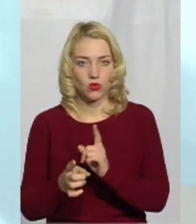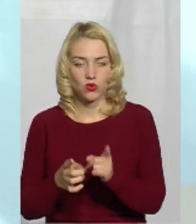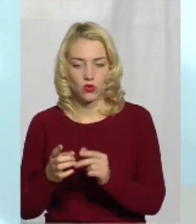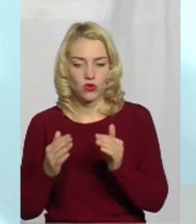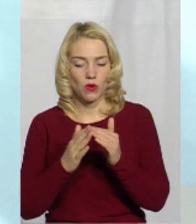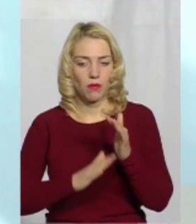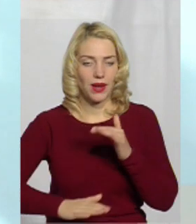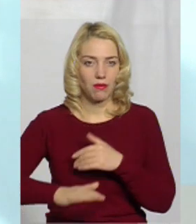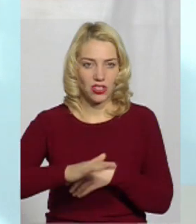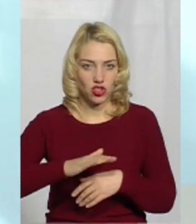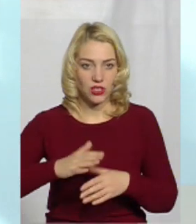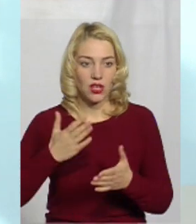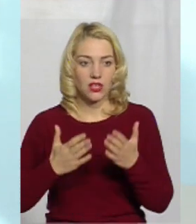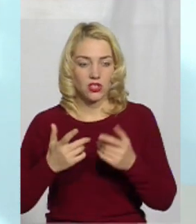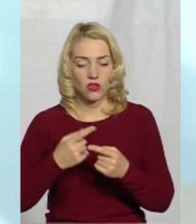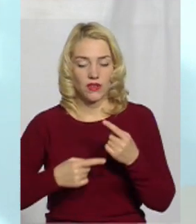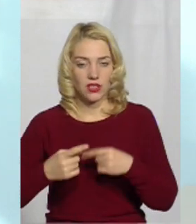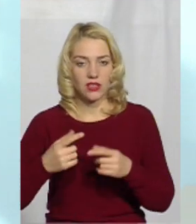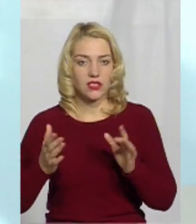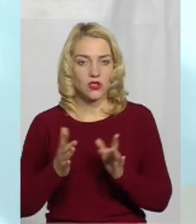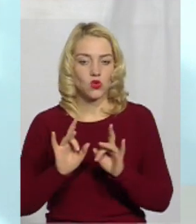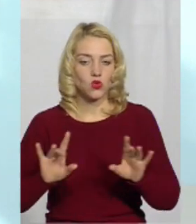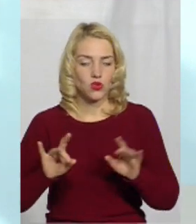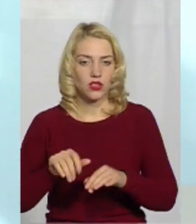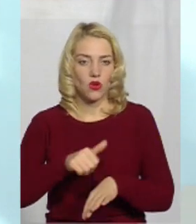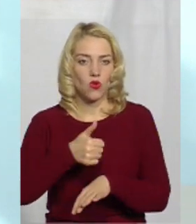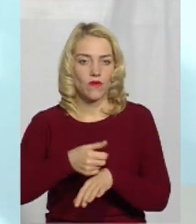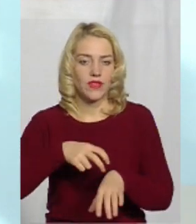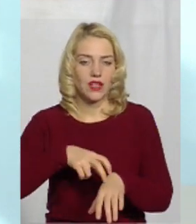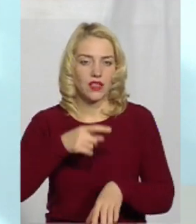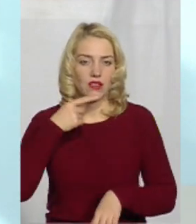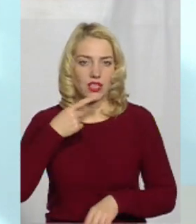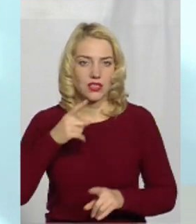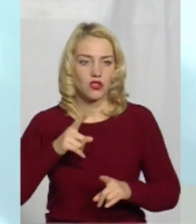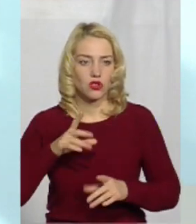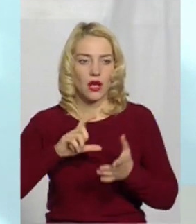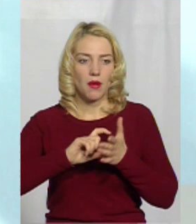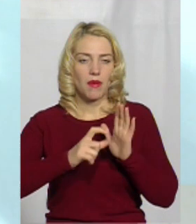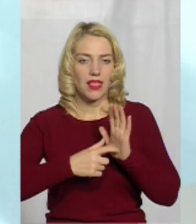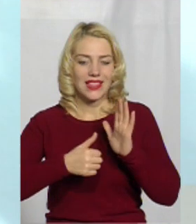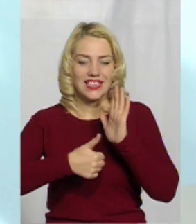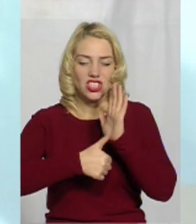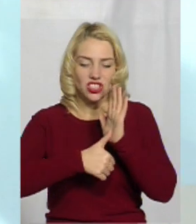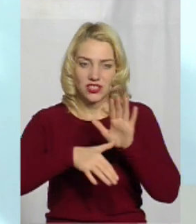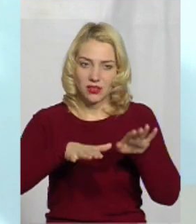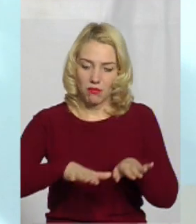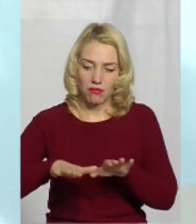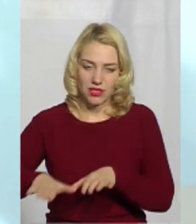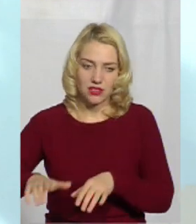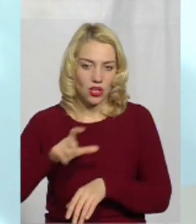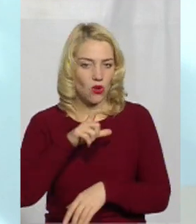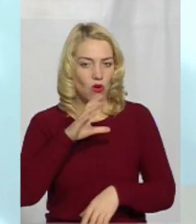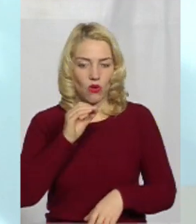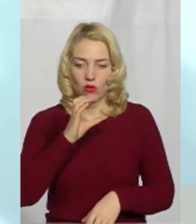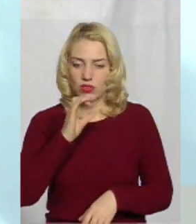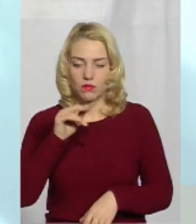приміщенні. Якщо вертатись знову до сюжету, головний лікар там вже говорив про те, що палати шестимісні. Ну, хоспис не